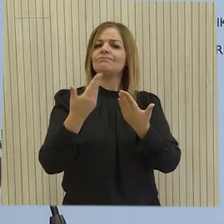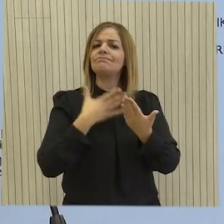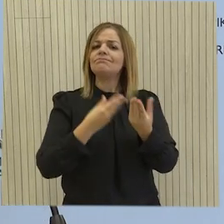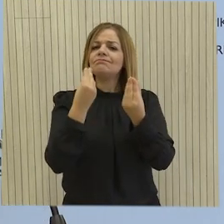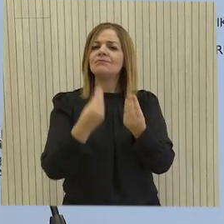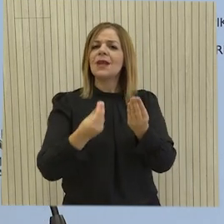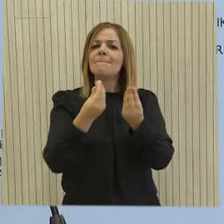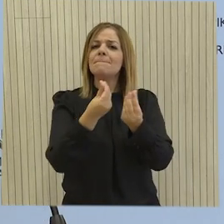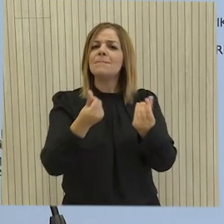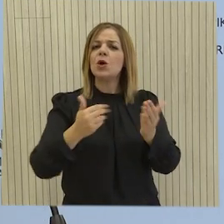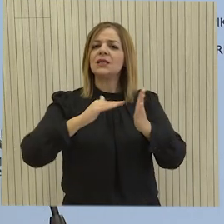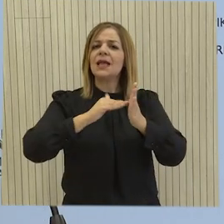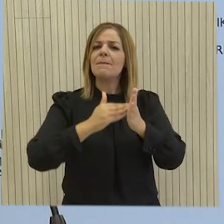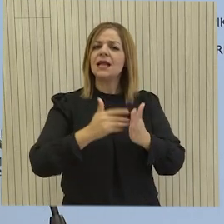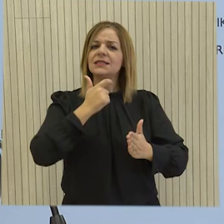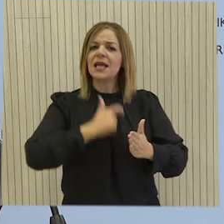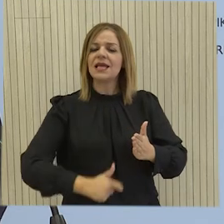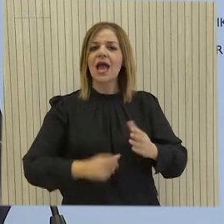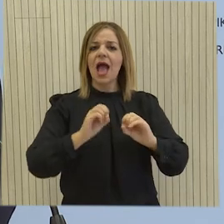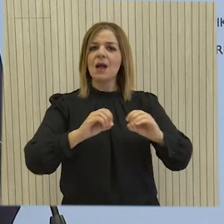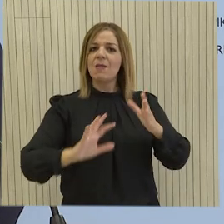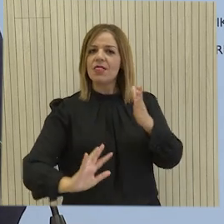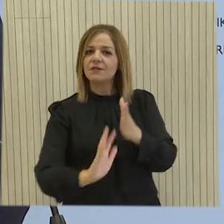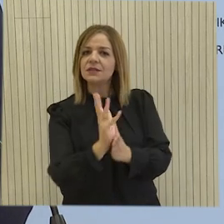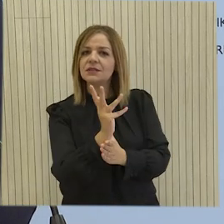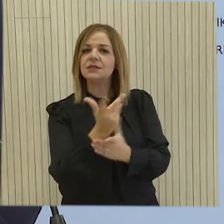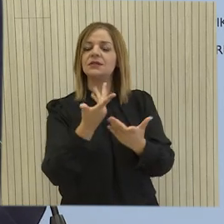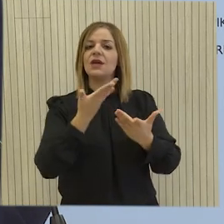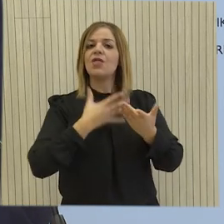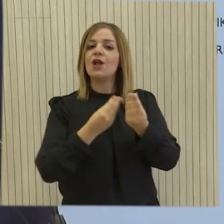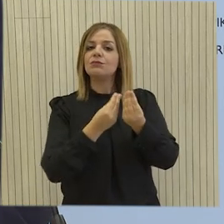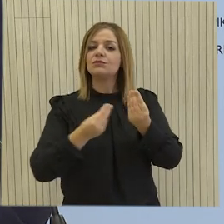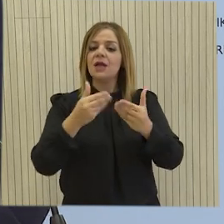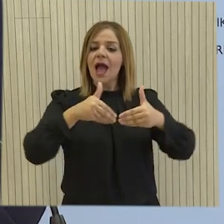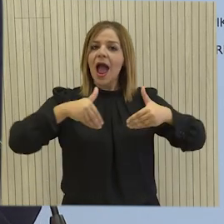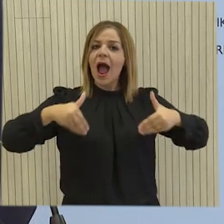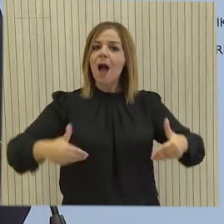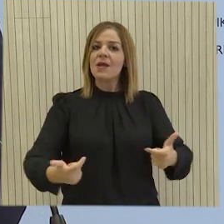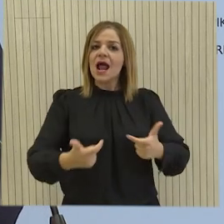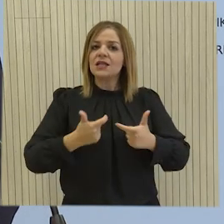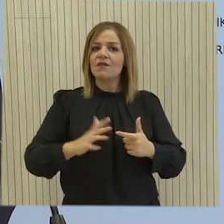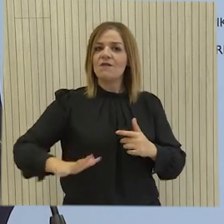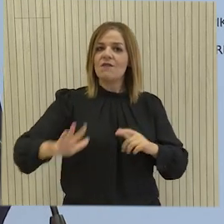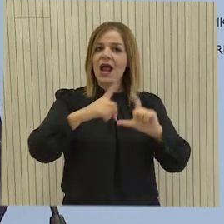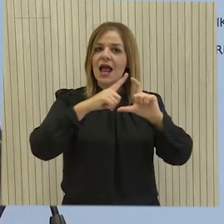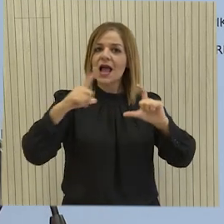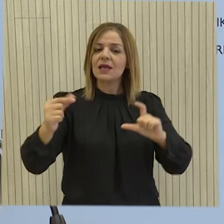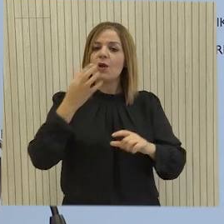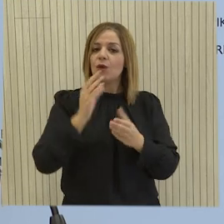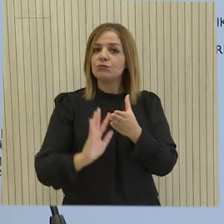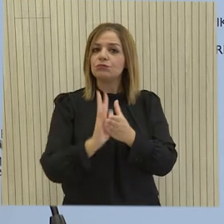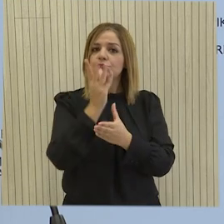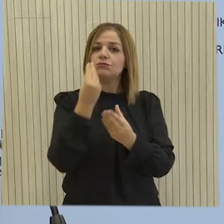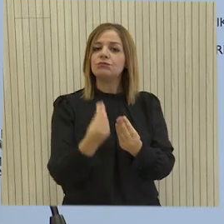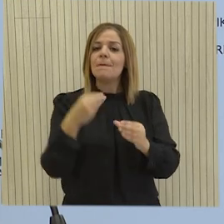Υπηρεσιών Υγείας στον εξυγχρονισμό του εκπαιδευτικού μας συστήματος στην ενίσχυση της άμυνας και της ασφάλειας της χώρας μας σε ένα ασύγχρονο και